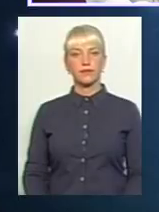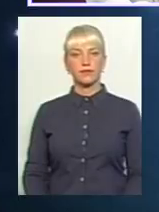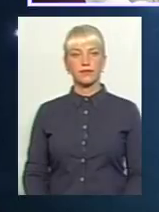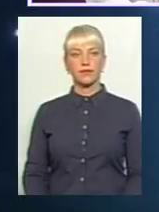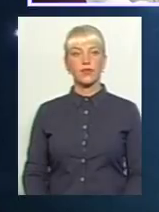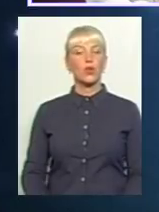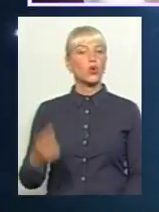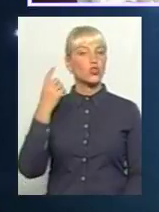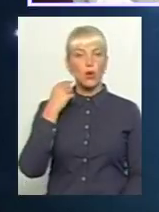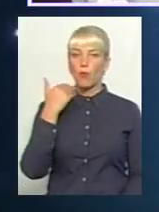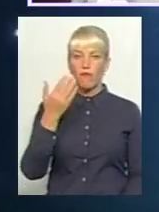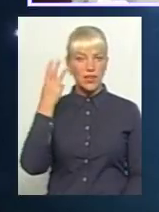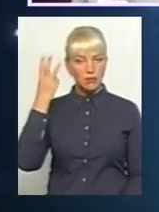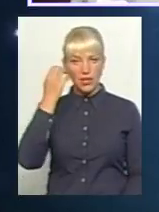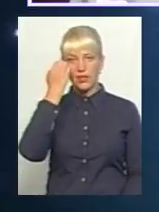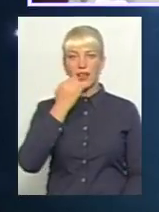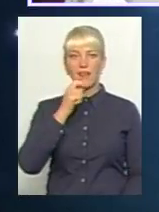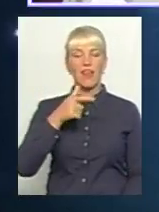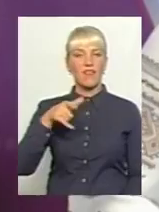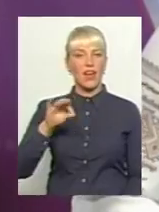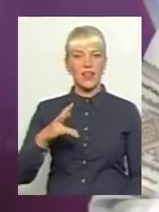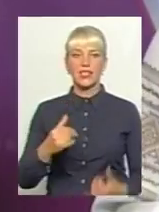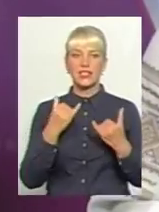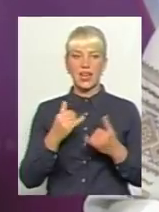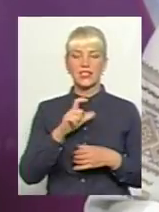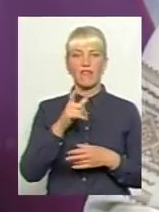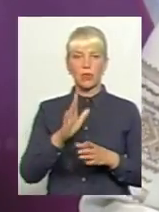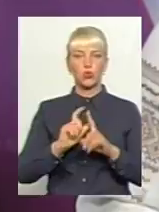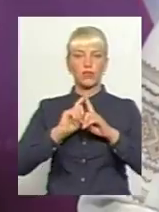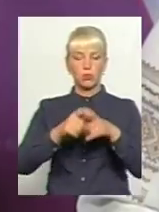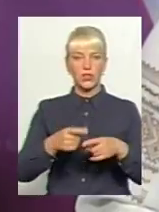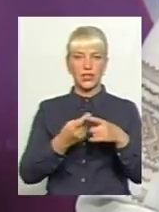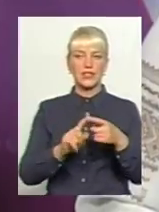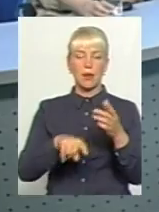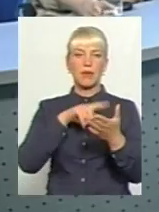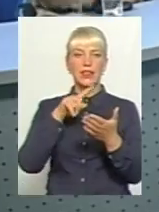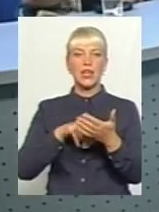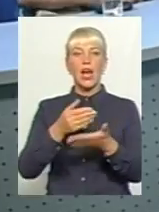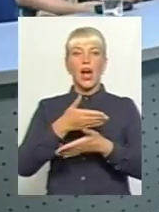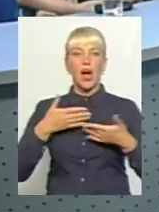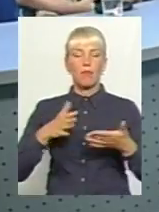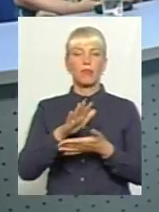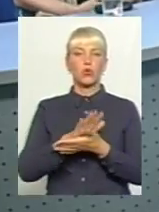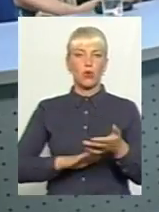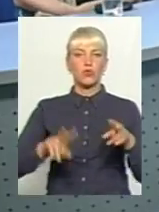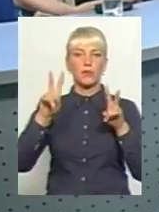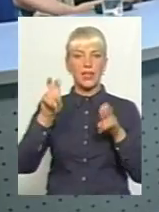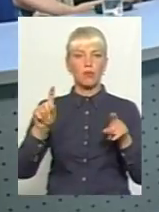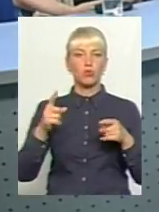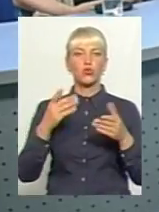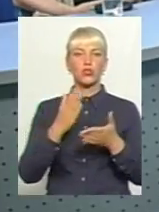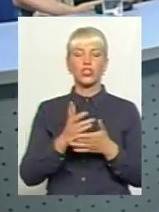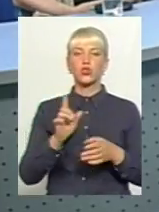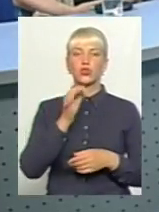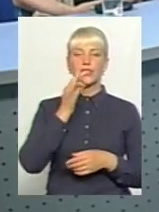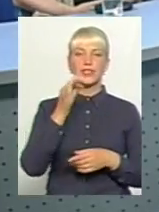Чуємо вас, Хмельницький. Дякуємо. Пан Євгене зараз буде відповідати на це питання. А ми продовжимо тему того, що є що